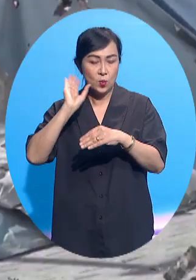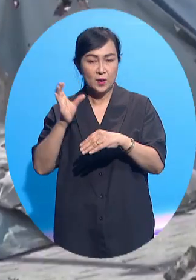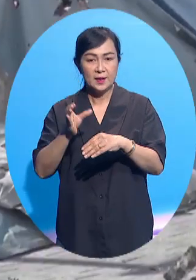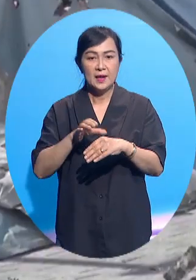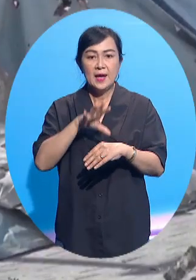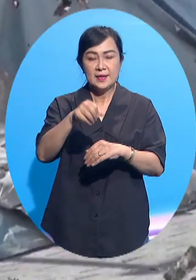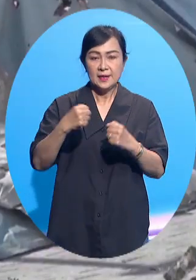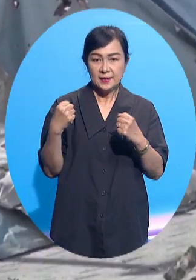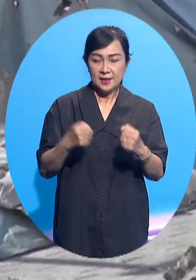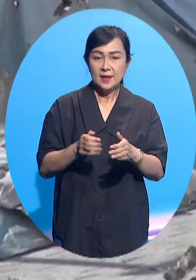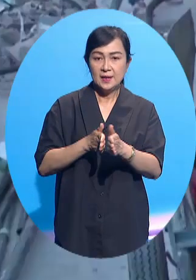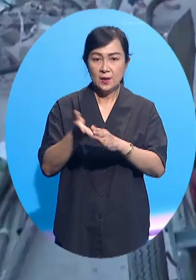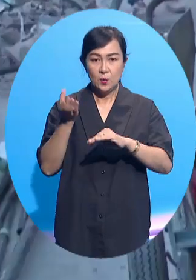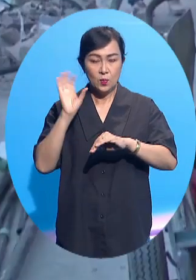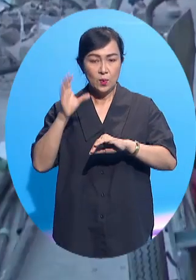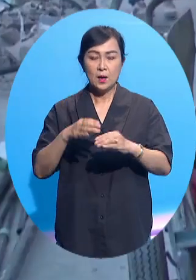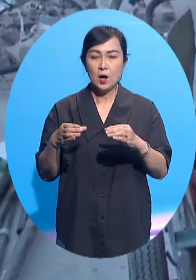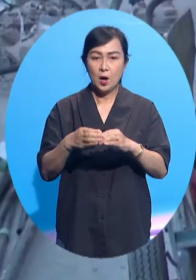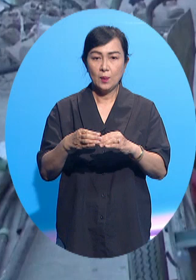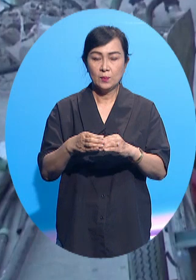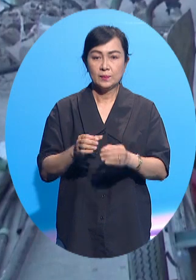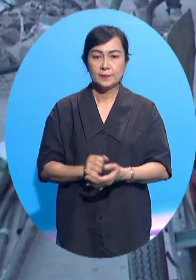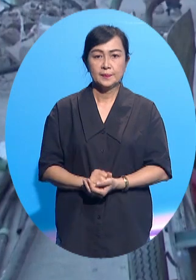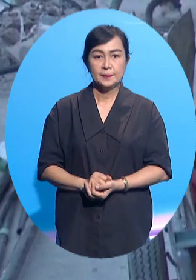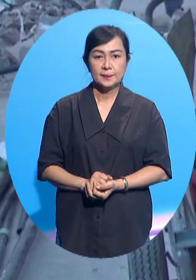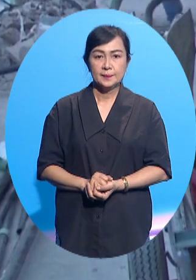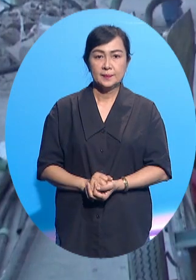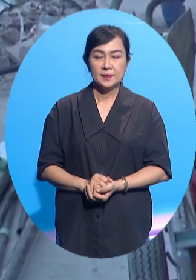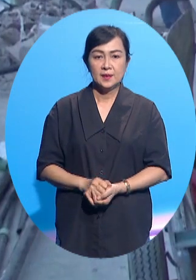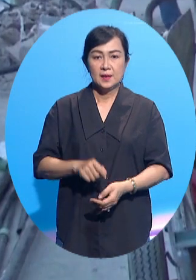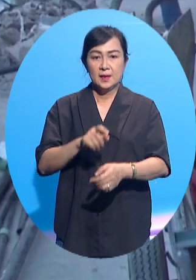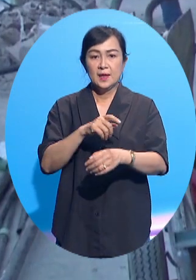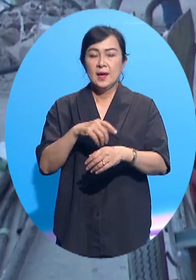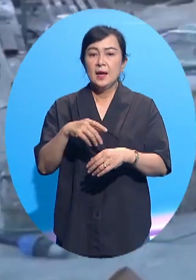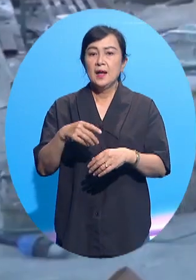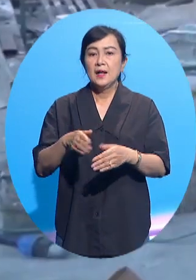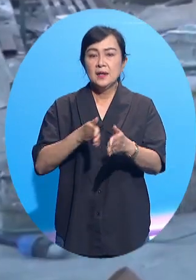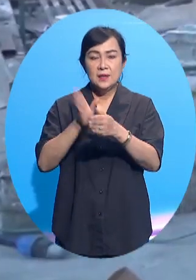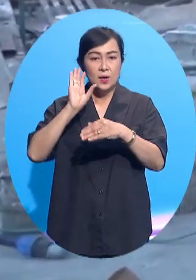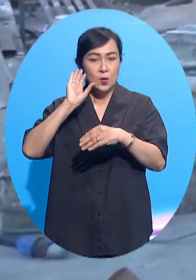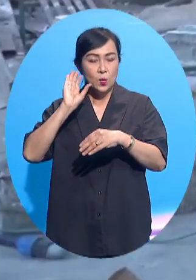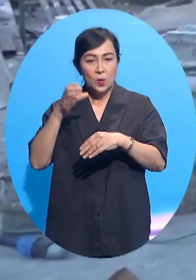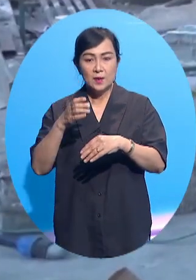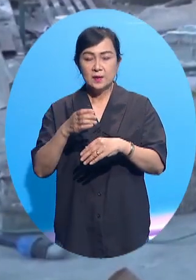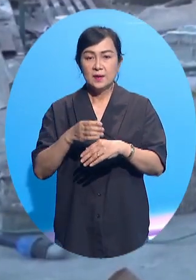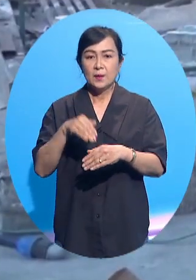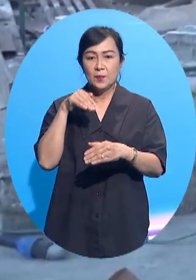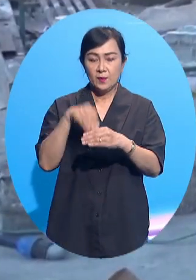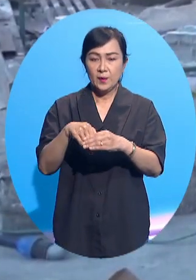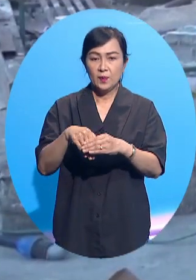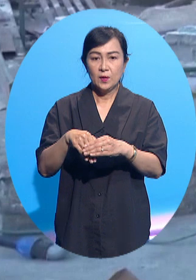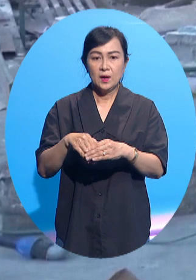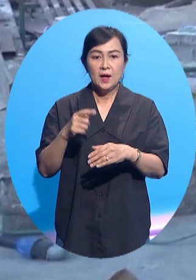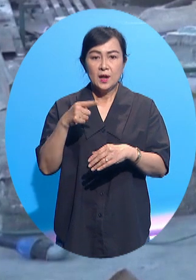từ khi giành được ghế thành viên Liên Hợp Quốc tại các cuộc họp của Đại hội đồng. Đại sứ Palestine tại Liên Hợp Quốc Riyad Mansour gọi cuộc bỏ phiếu là